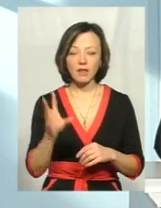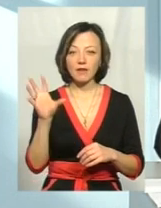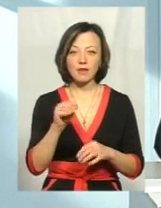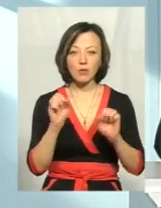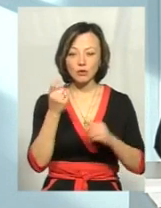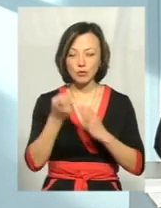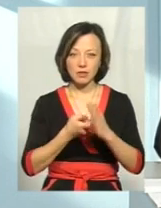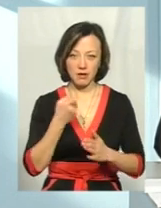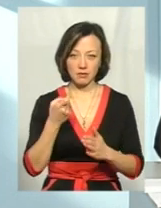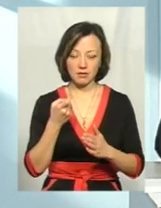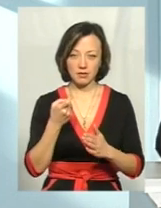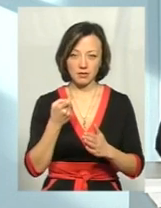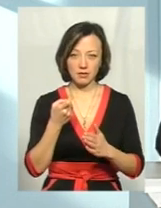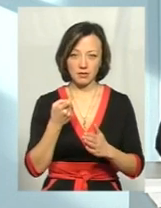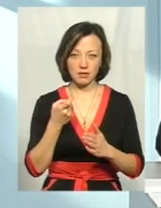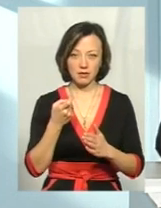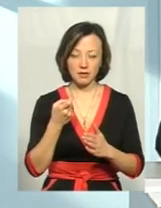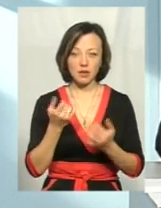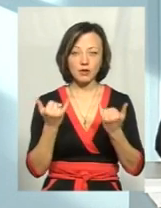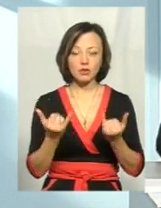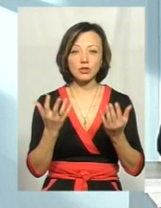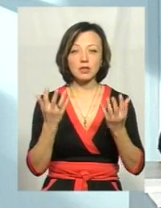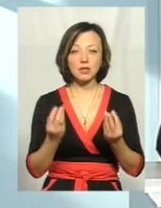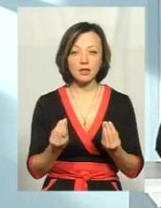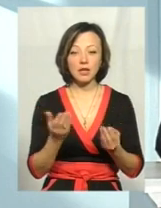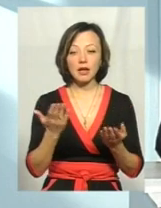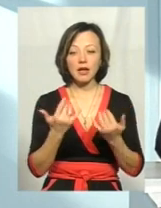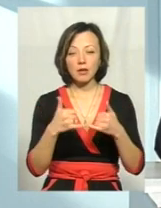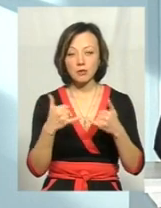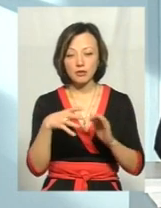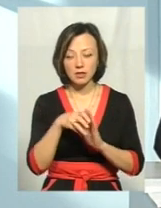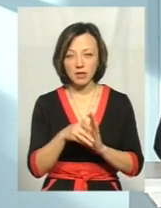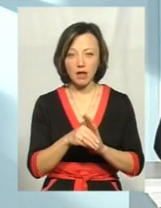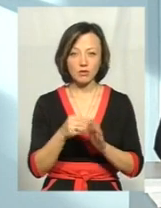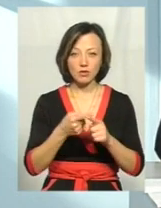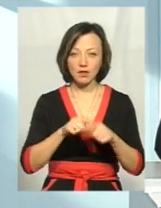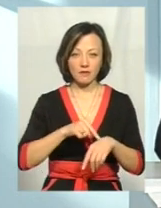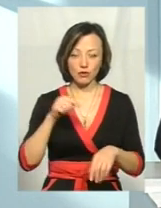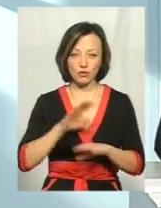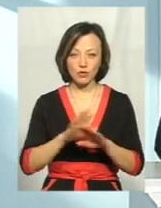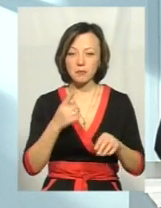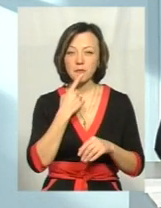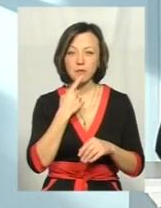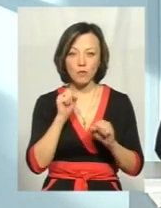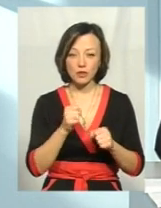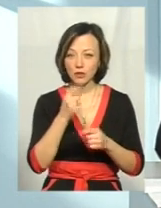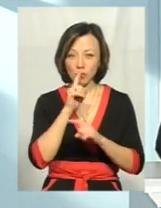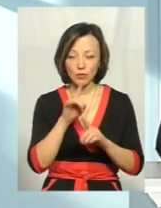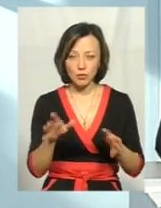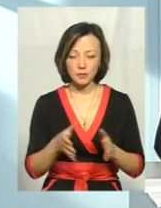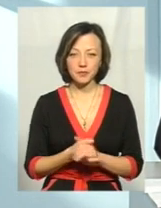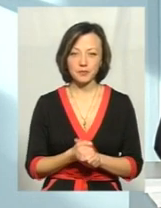може розпізнати на сьогоднішньому етапі, який там хімічний склад води, вона цього не відчує. Присмаку може і не бути.